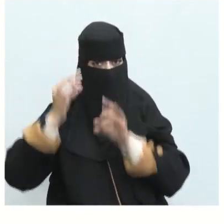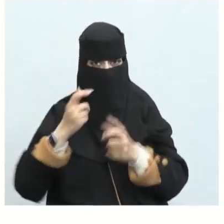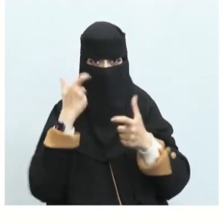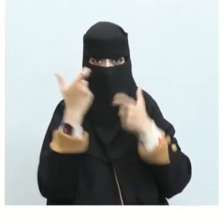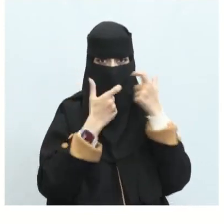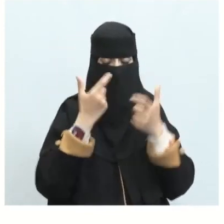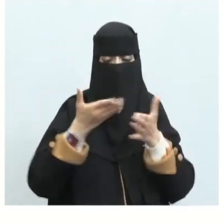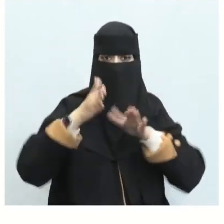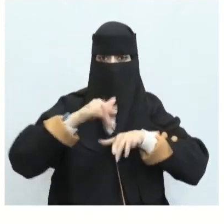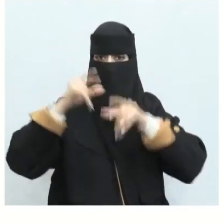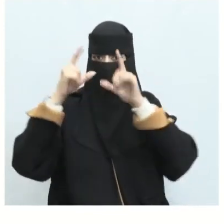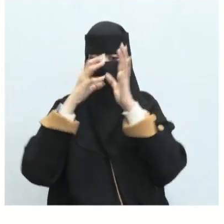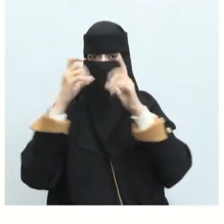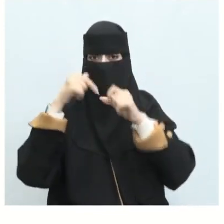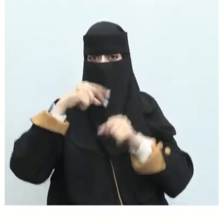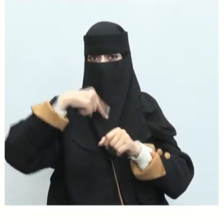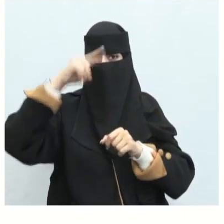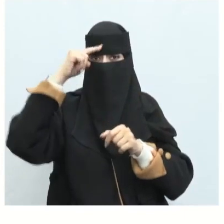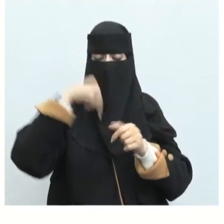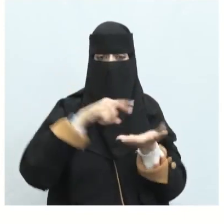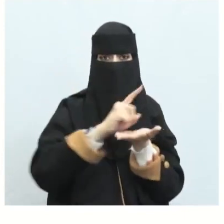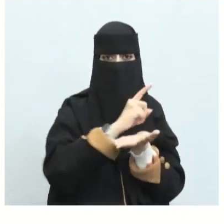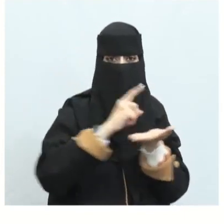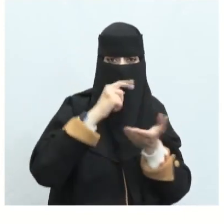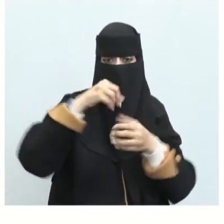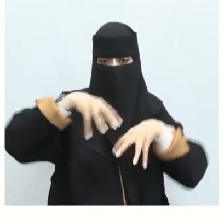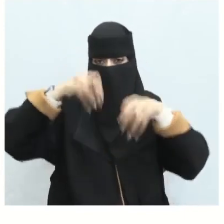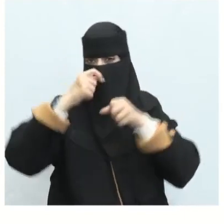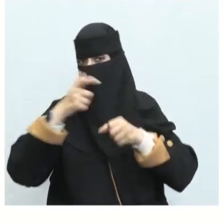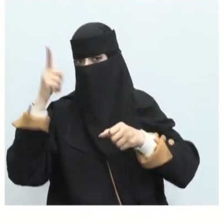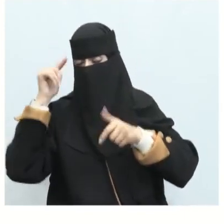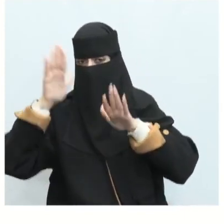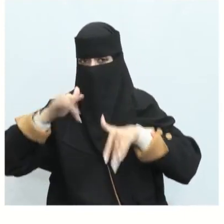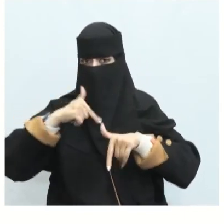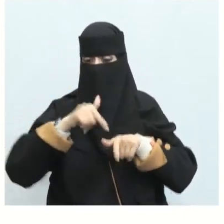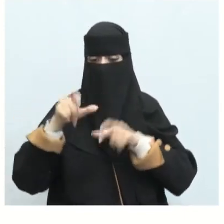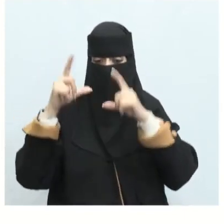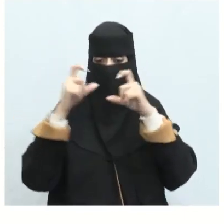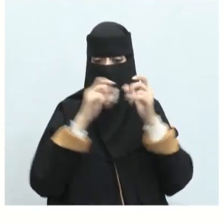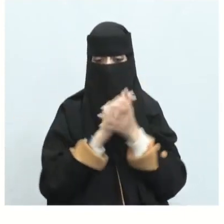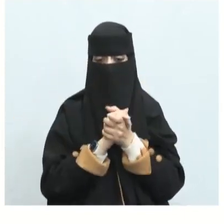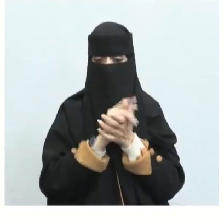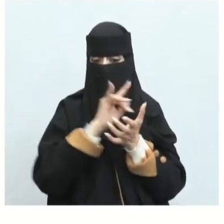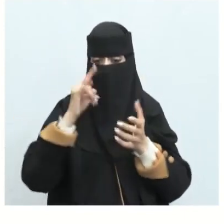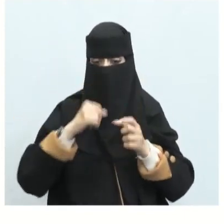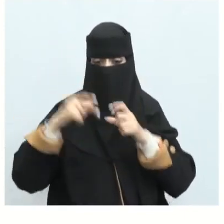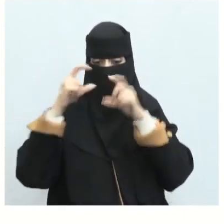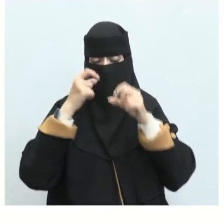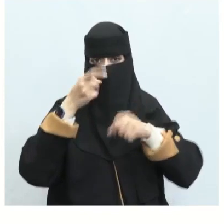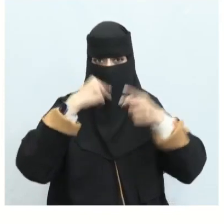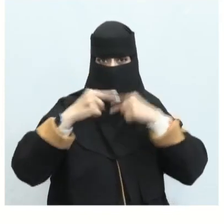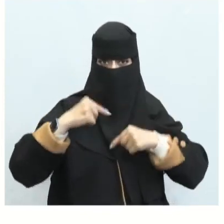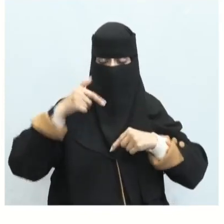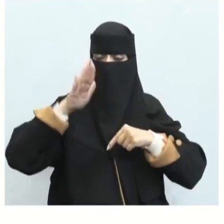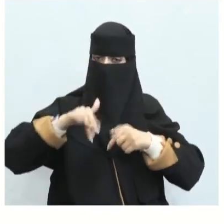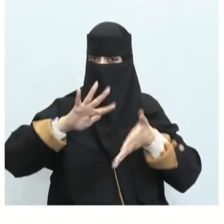معظمها حسية تمثل البيئة البدوية غير متلاحق الصور في القصيدة الجاهلية طبعا غير متلاحقة لكنها تكون